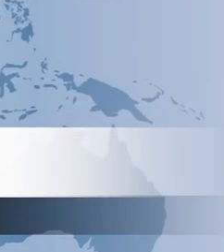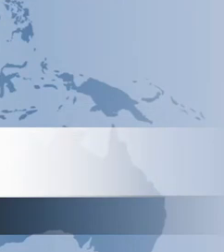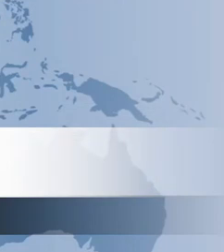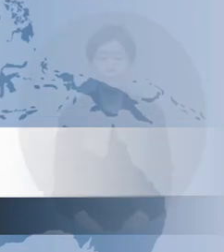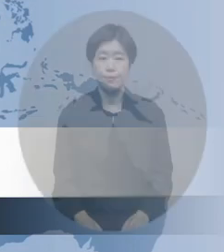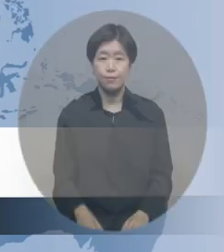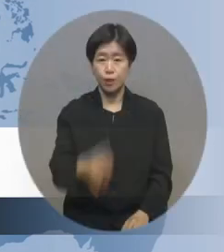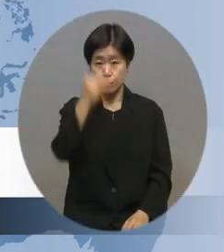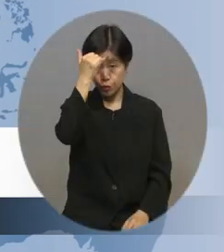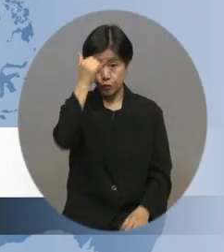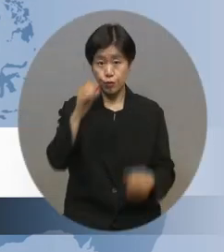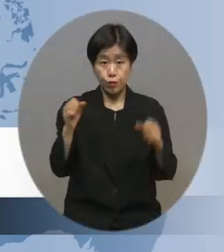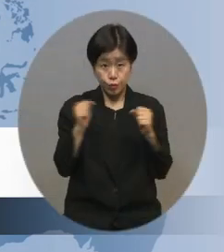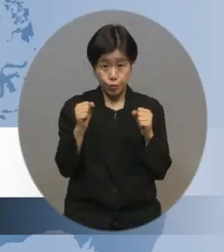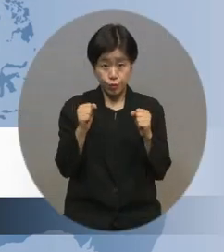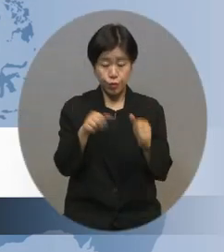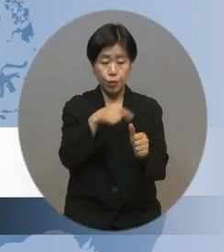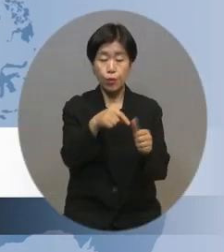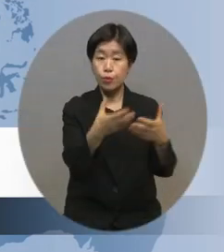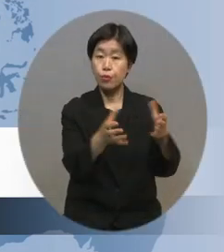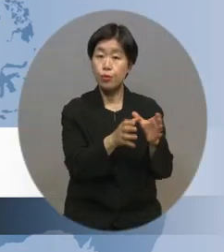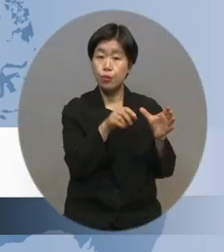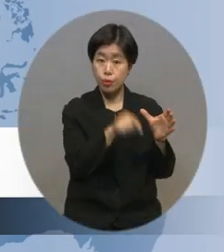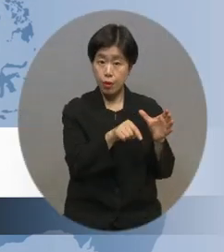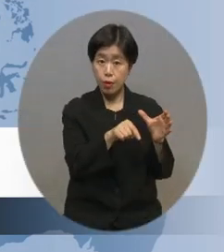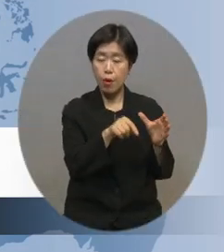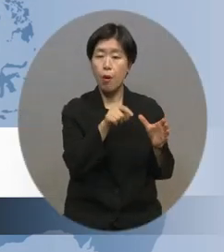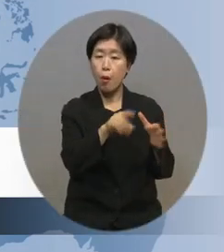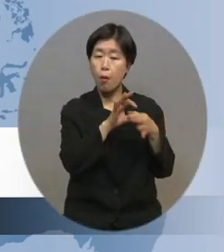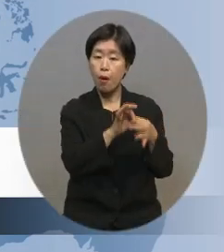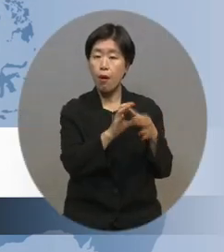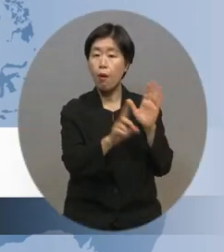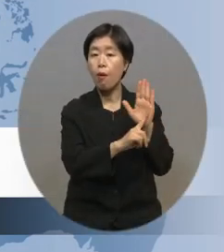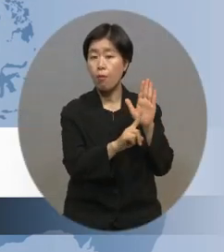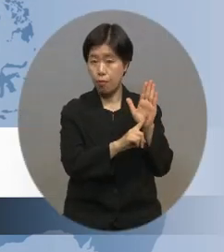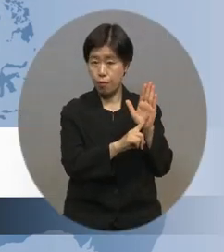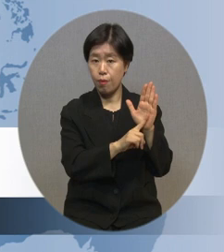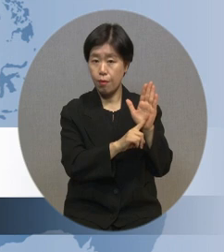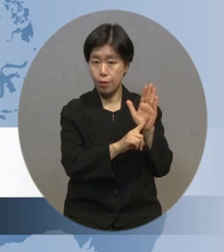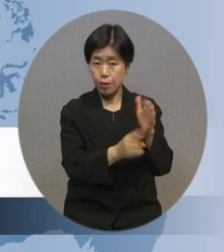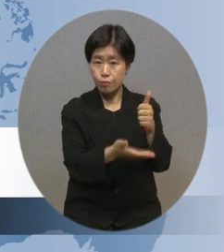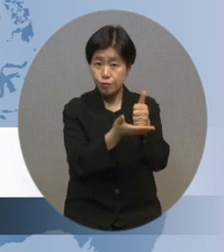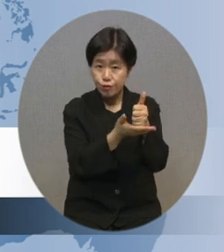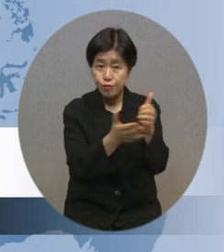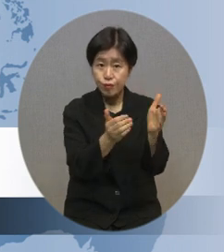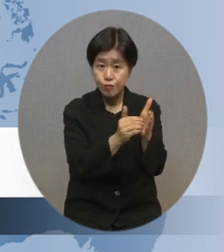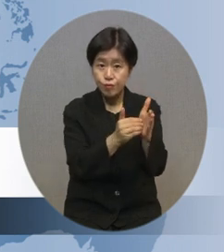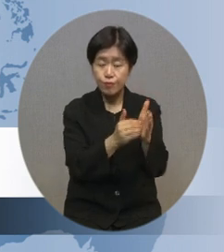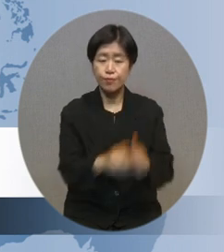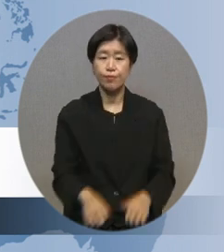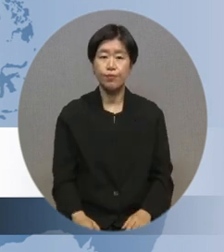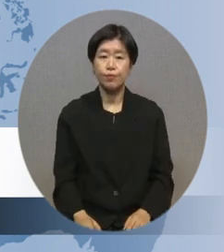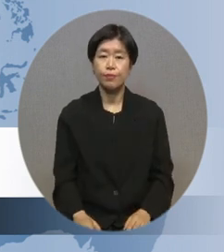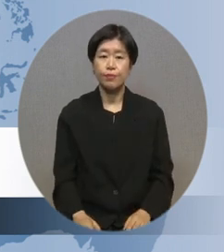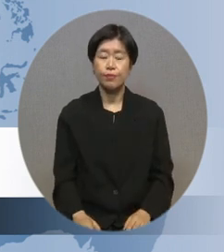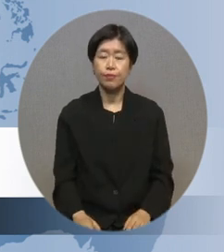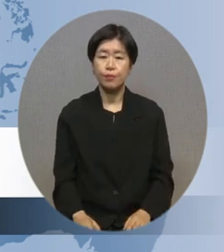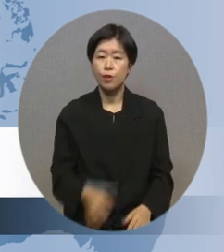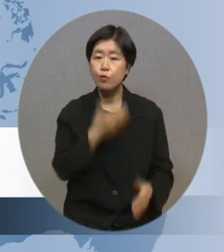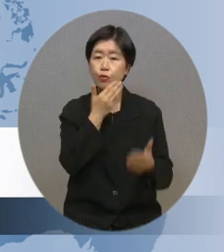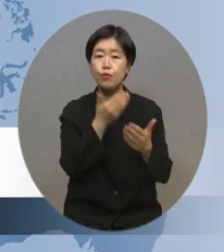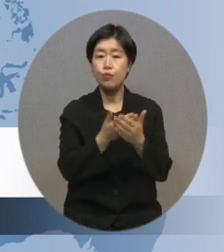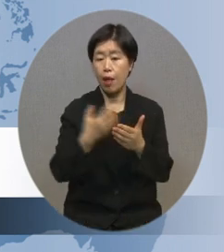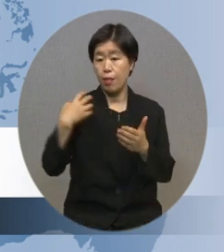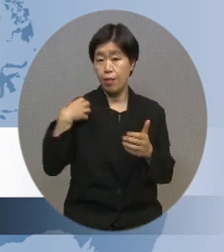충청북도 교육청이 홍보대사 위촉식을 갖고 교육청과 지역사회의 교육협업에 가교 역할을 해줄